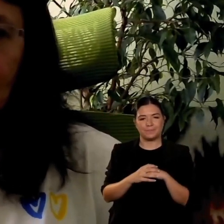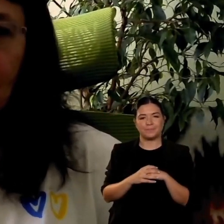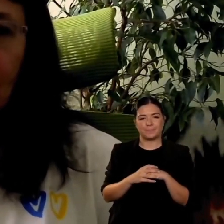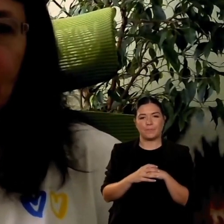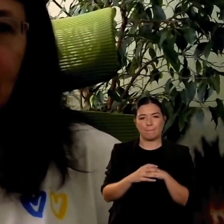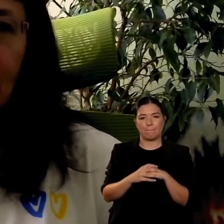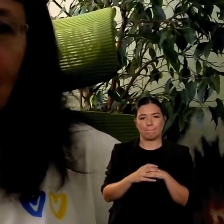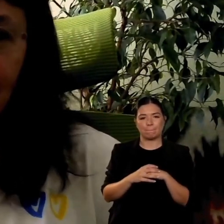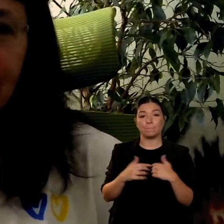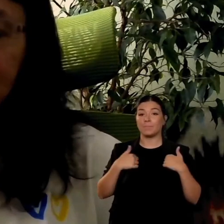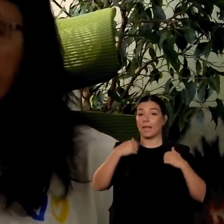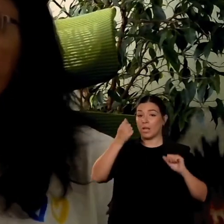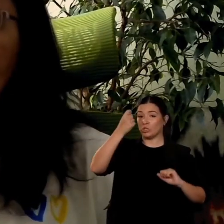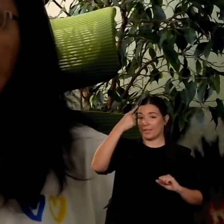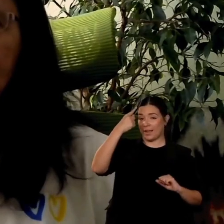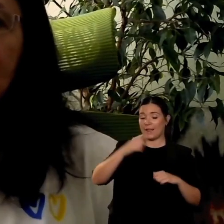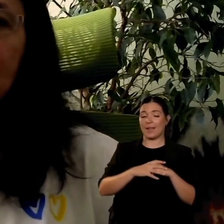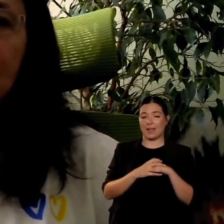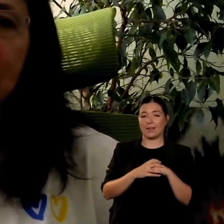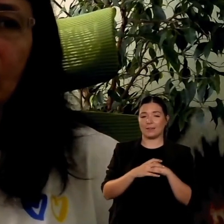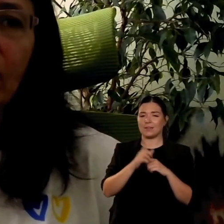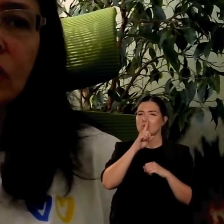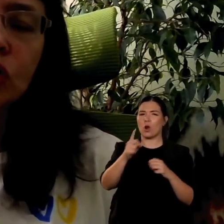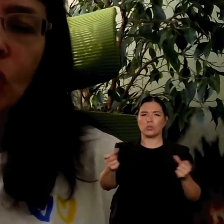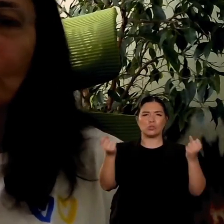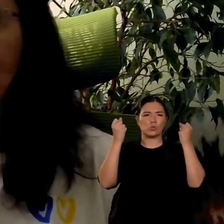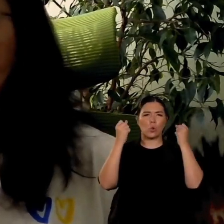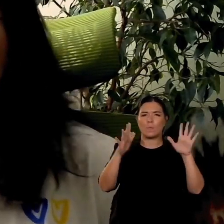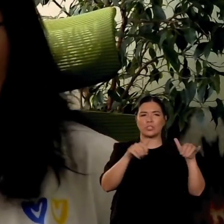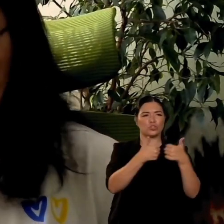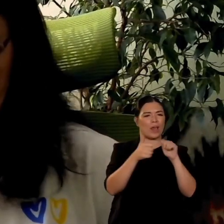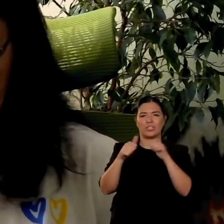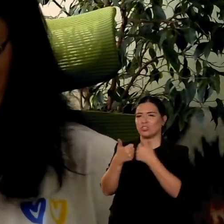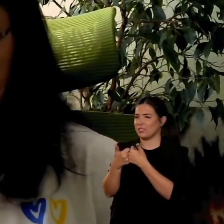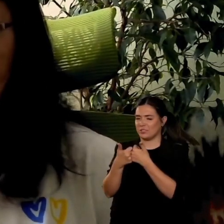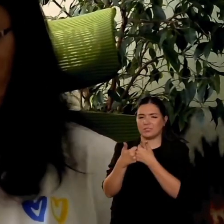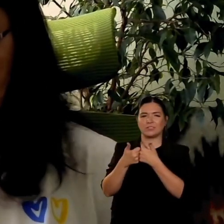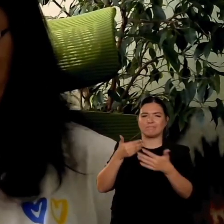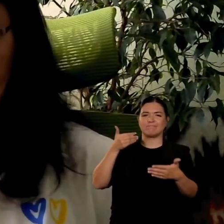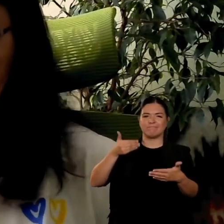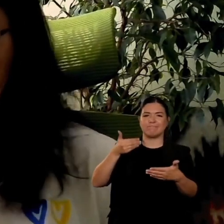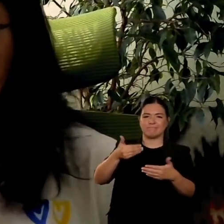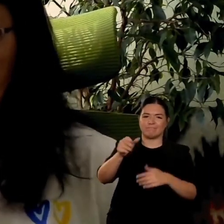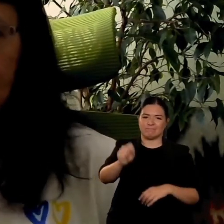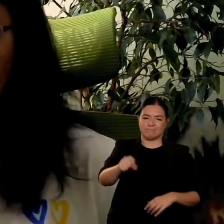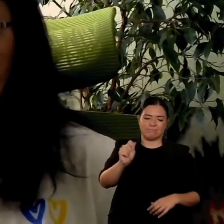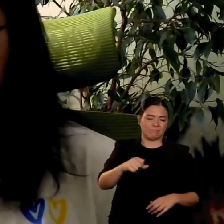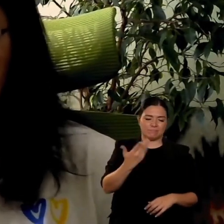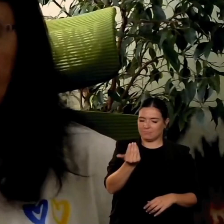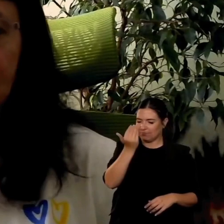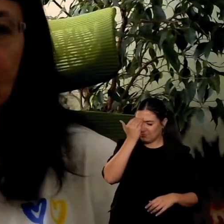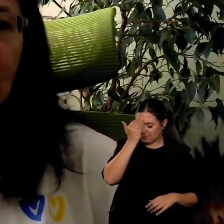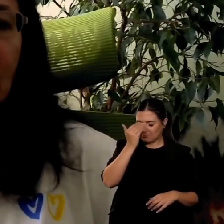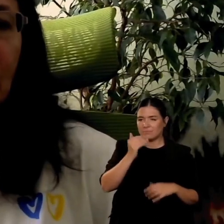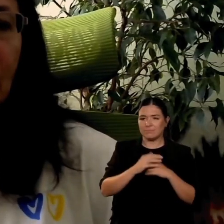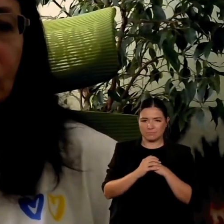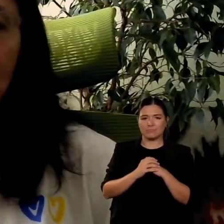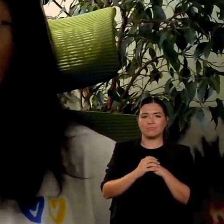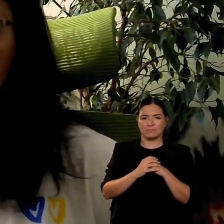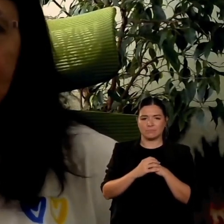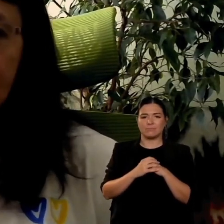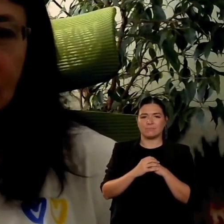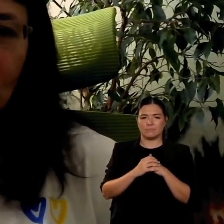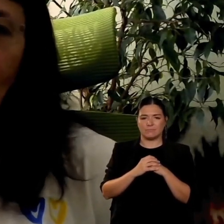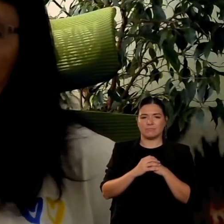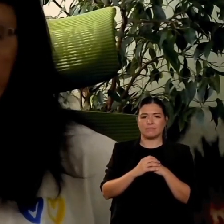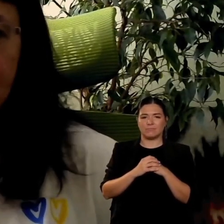concretare tutti questi piani ma facciamo sì cerchiamo di far sì che questo